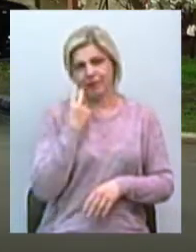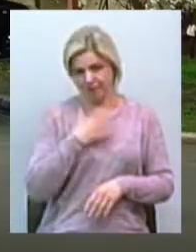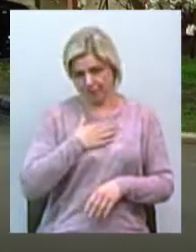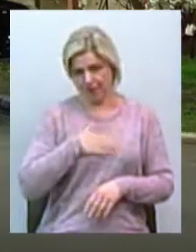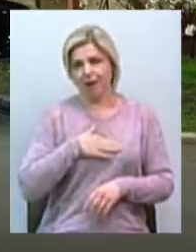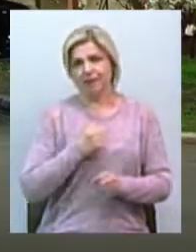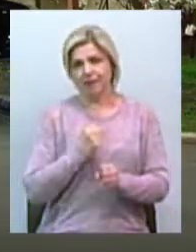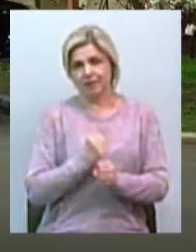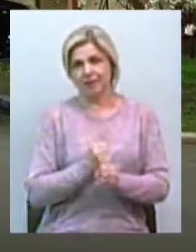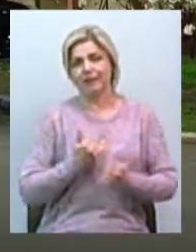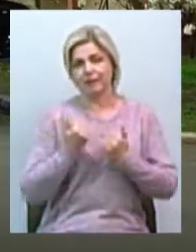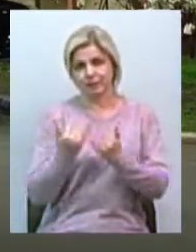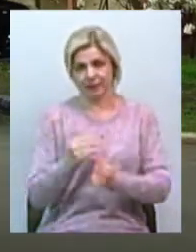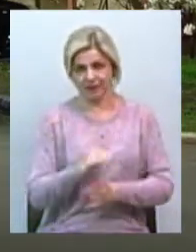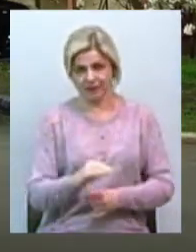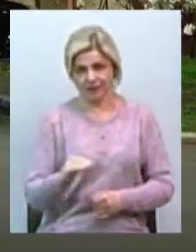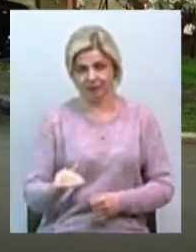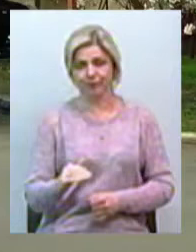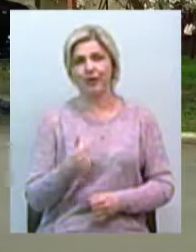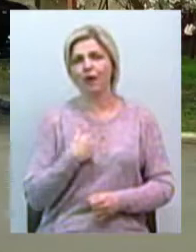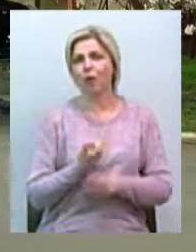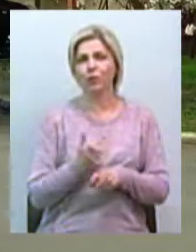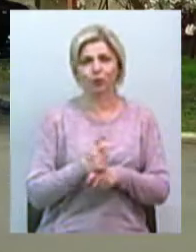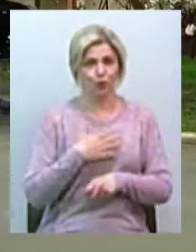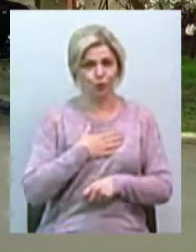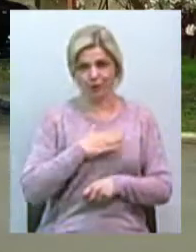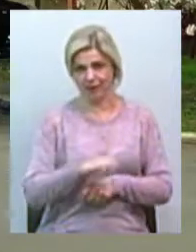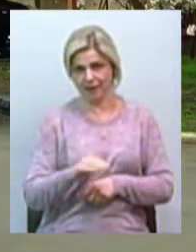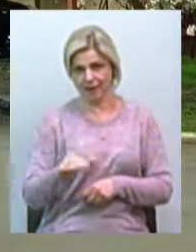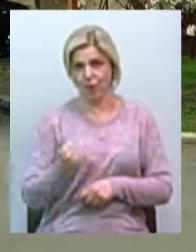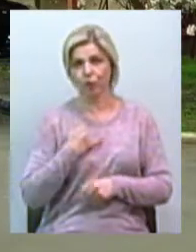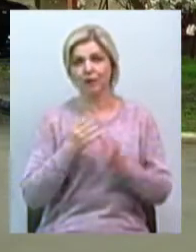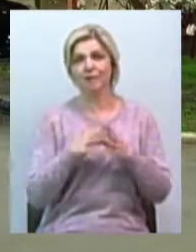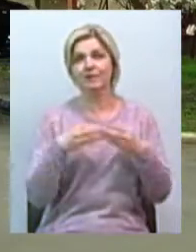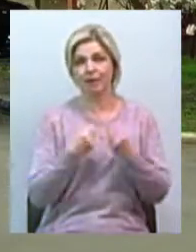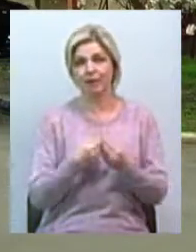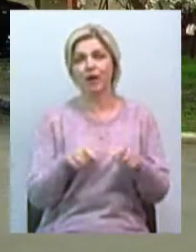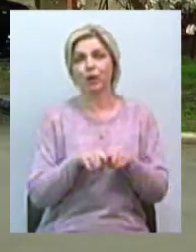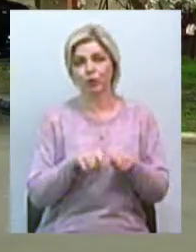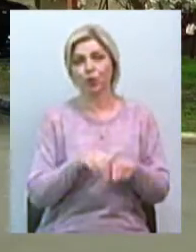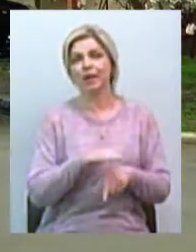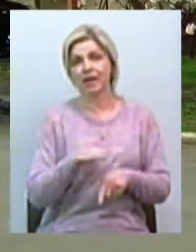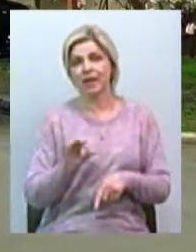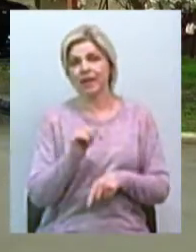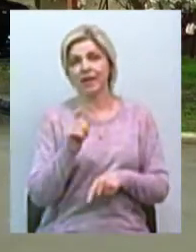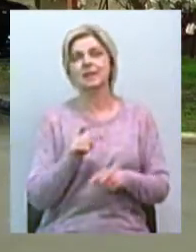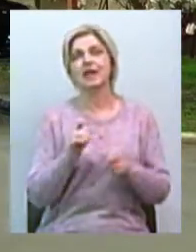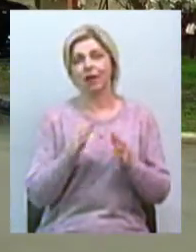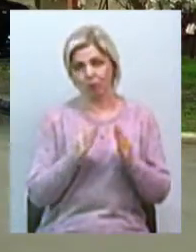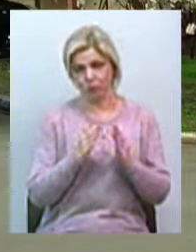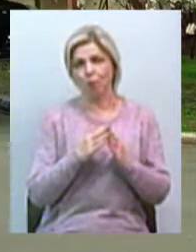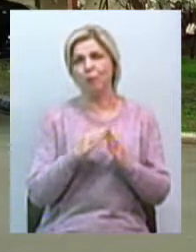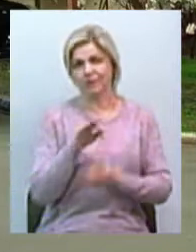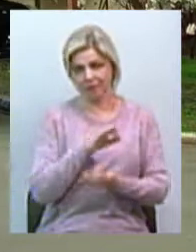«Завжди приємно робити дітям приємно. Я дуже люблю дітей. У нас в родині теж є діти з дитбудинку. Це класне відчуття,